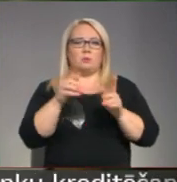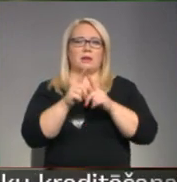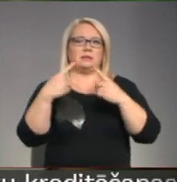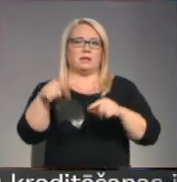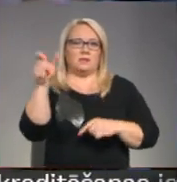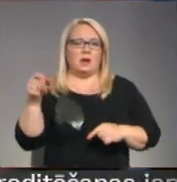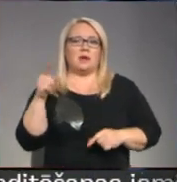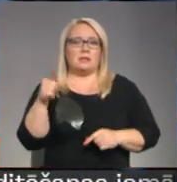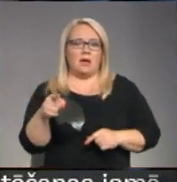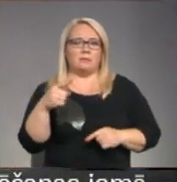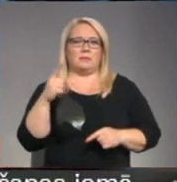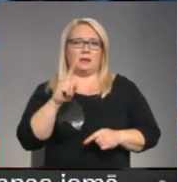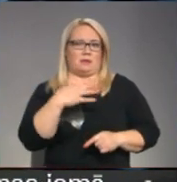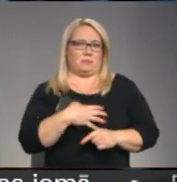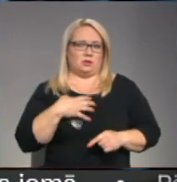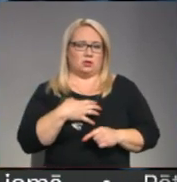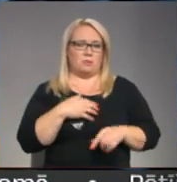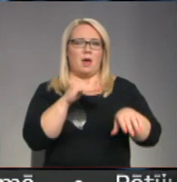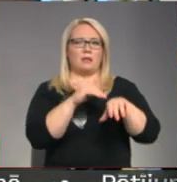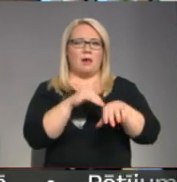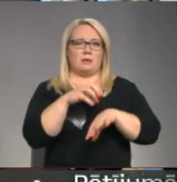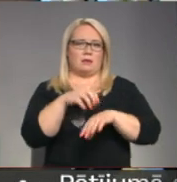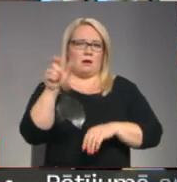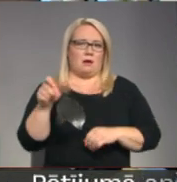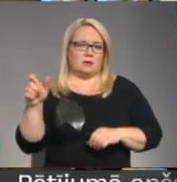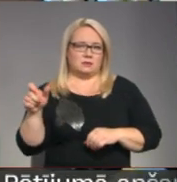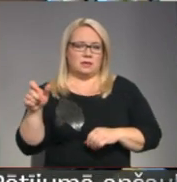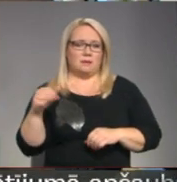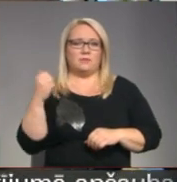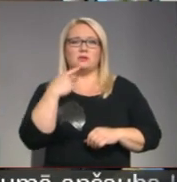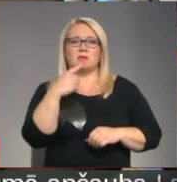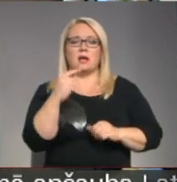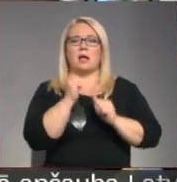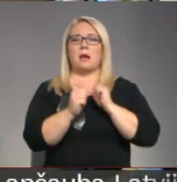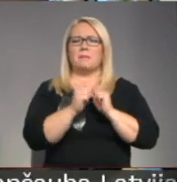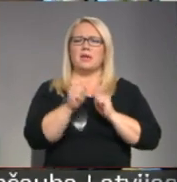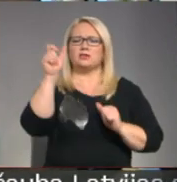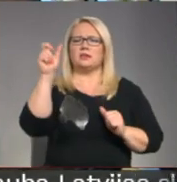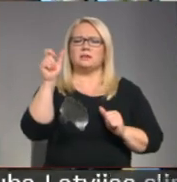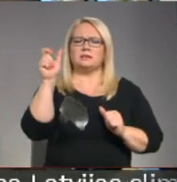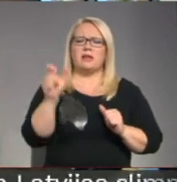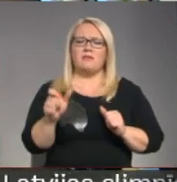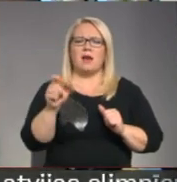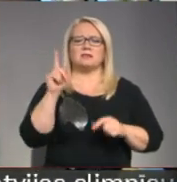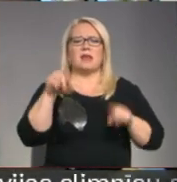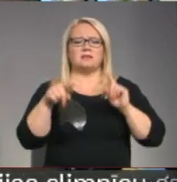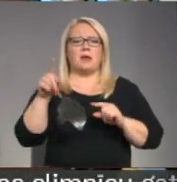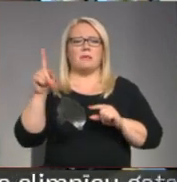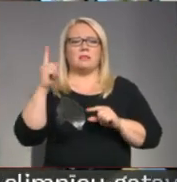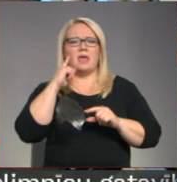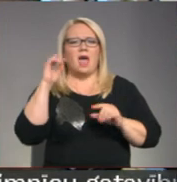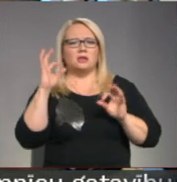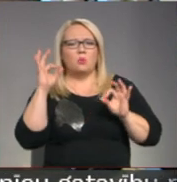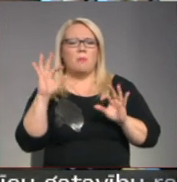kam tas būtu nepieciešams, atgādina medici. Bieži vien varbūt arī cilvēks kādreiz neaizdomājās. Kad tas ārsts jau